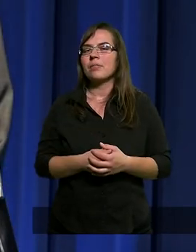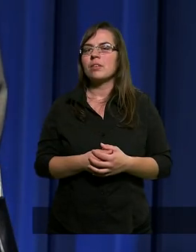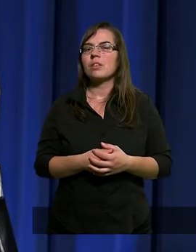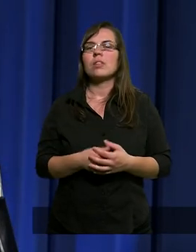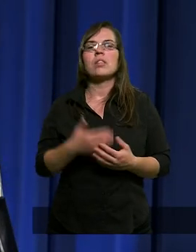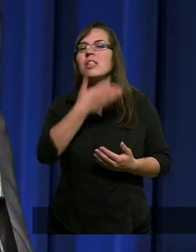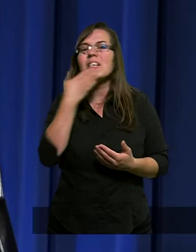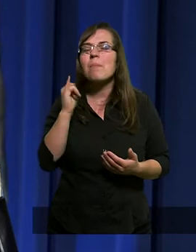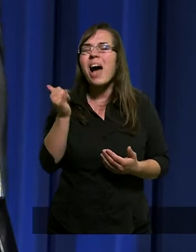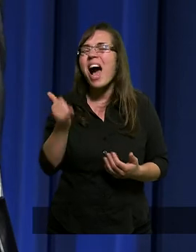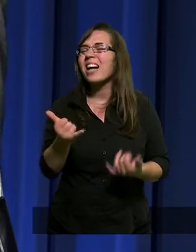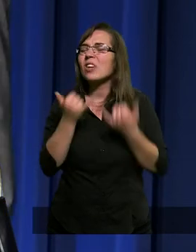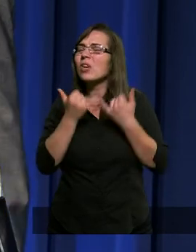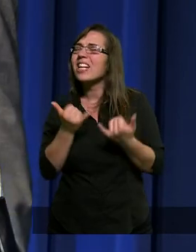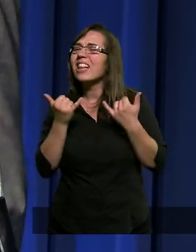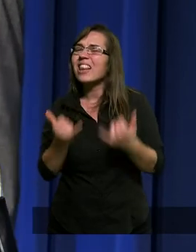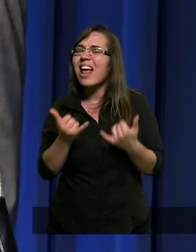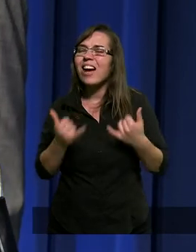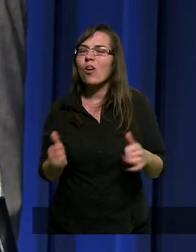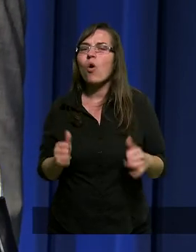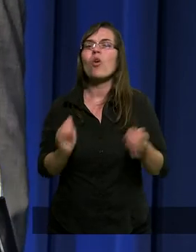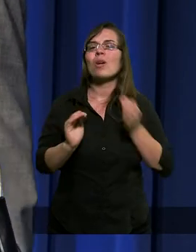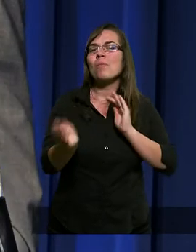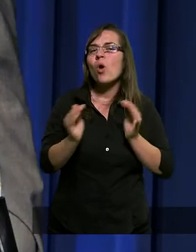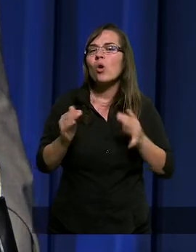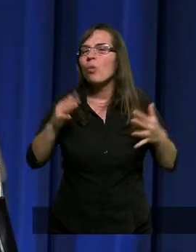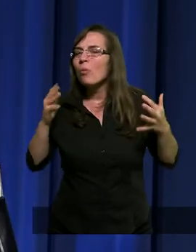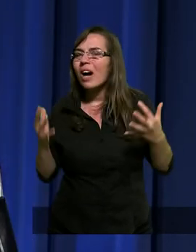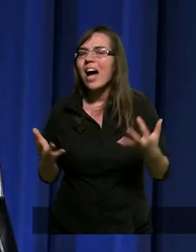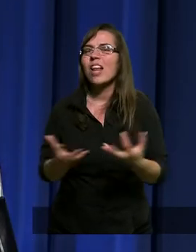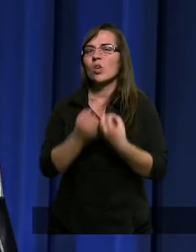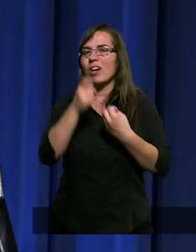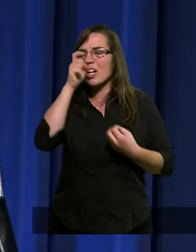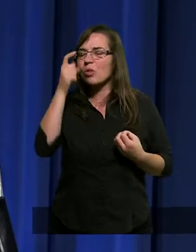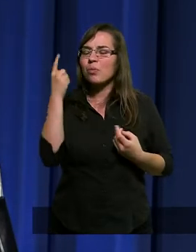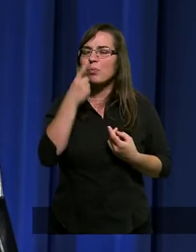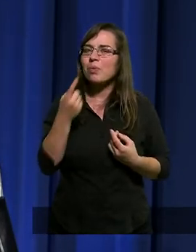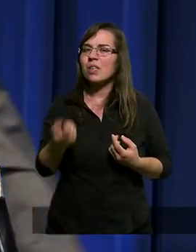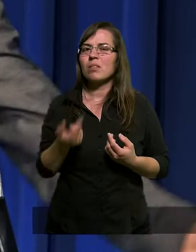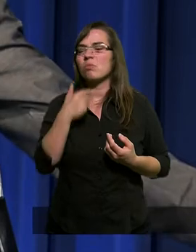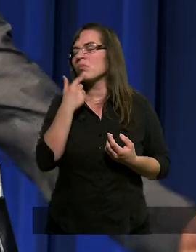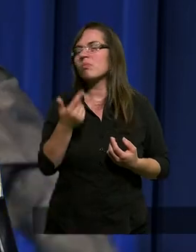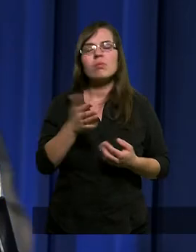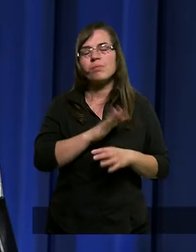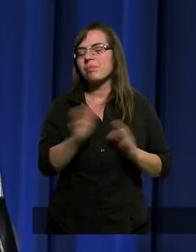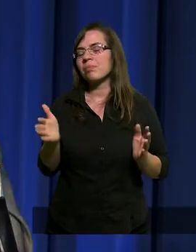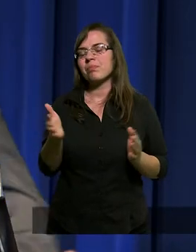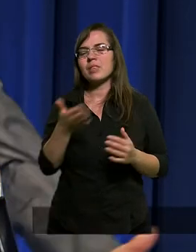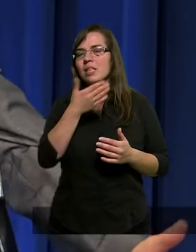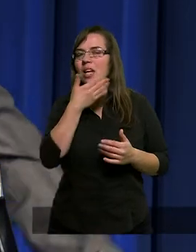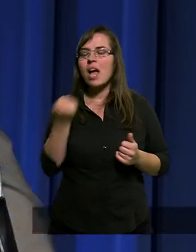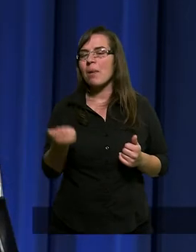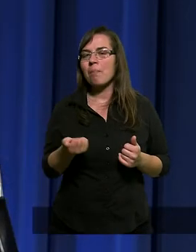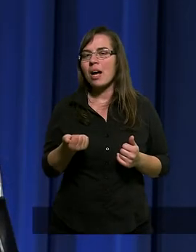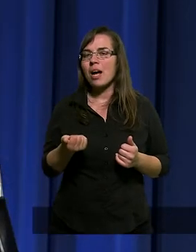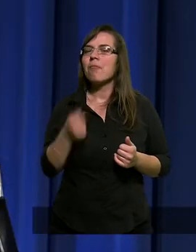panowie, a nie ma jakiegoś innego sposobu ratowania człowieka? I odpowiedzieli, nie ma. Ja nie wiem, czy